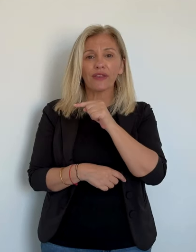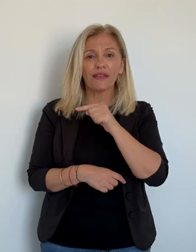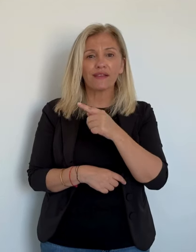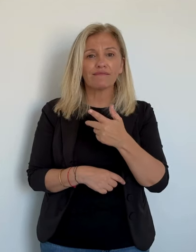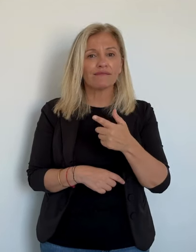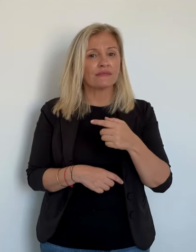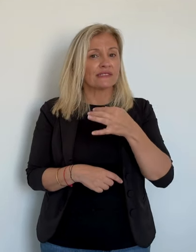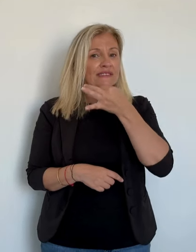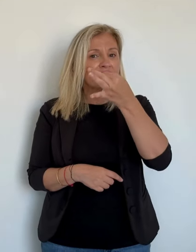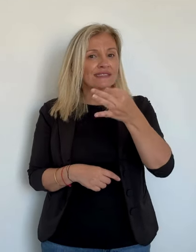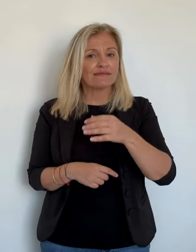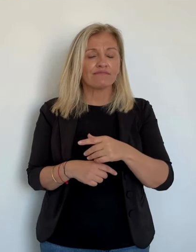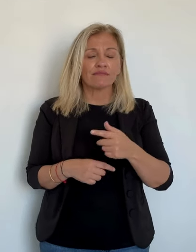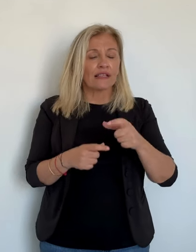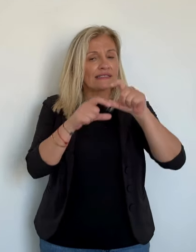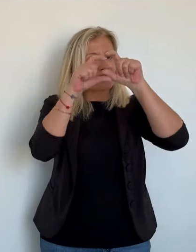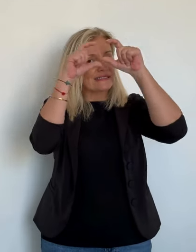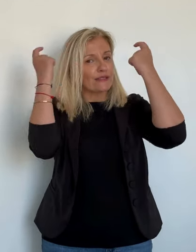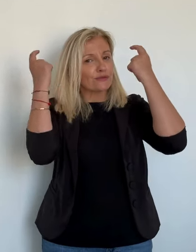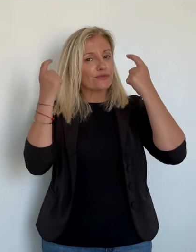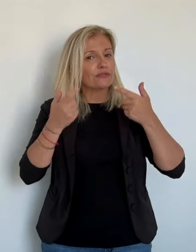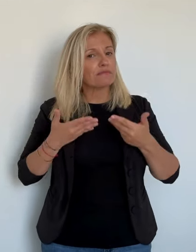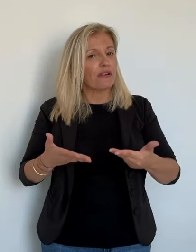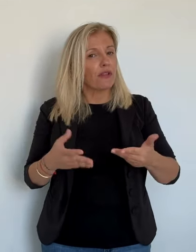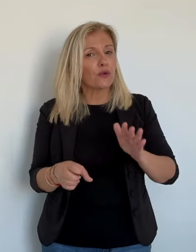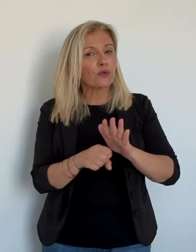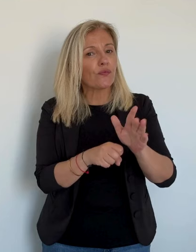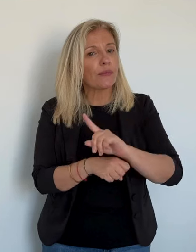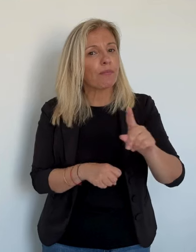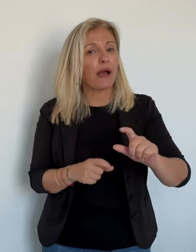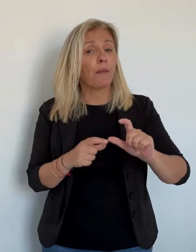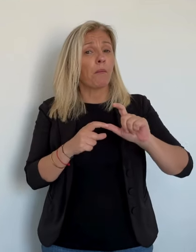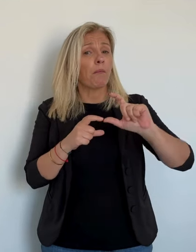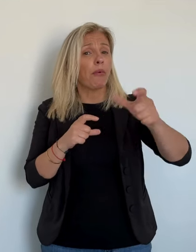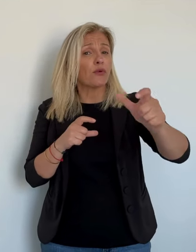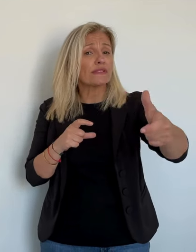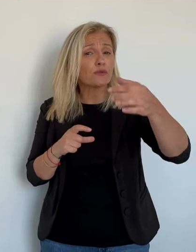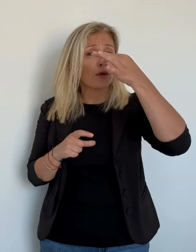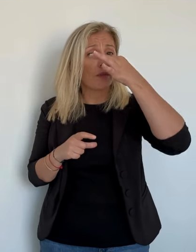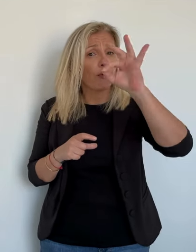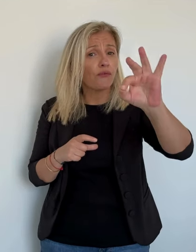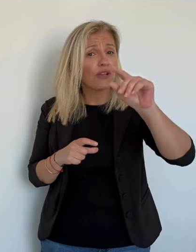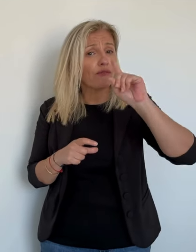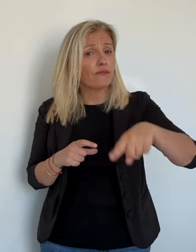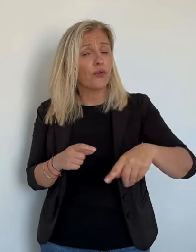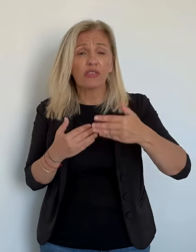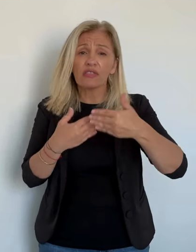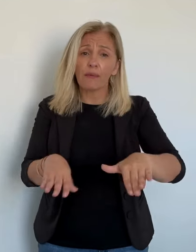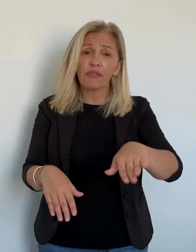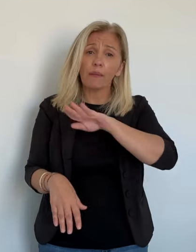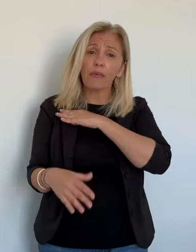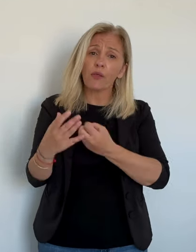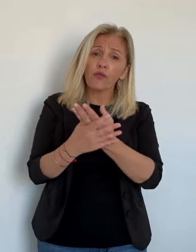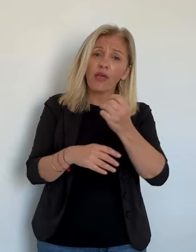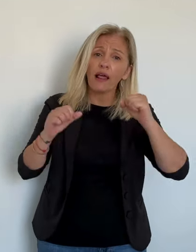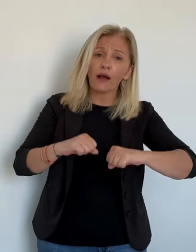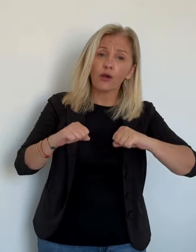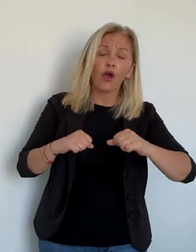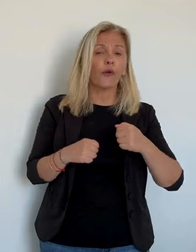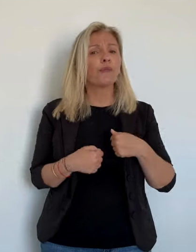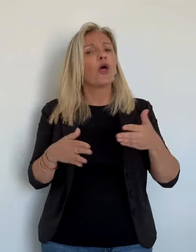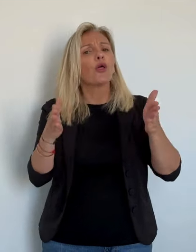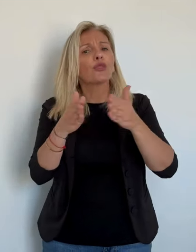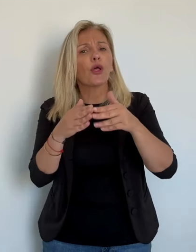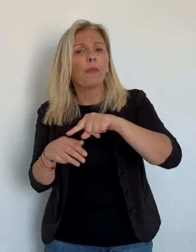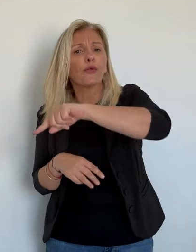la décision qui sera celle de la représentation nationale. Mais si demain, nous n'arrivons pas à